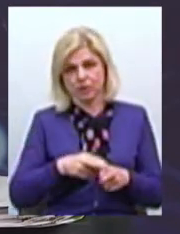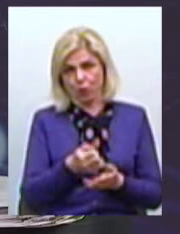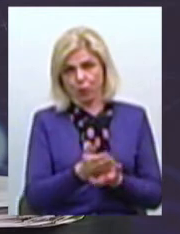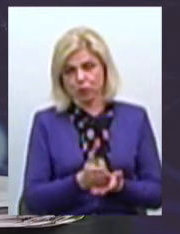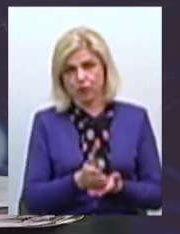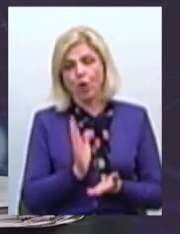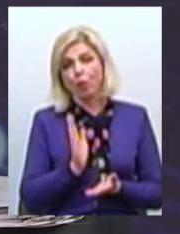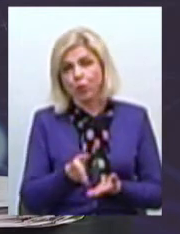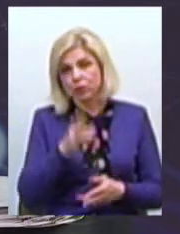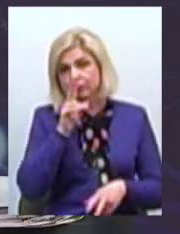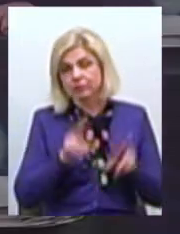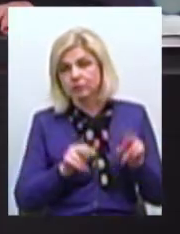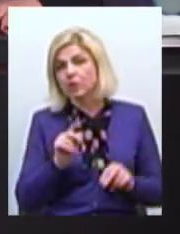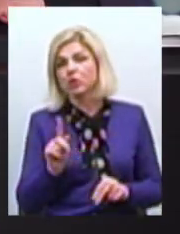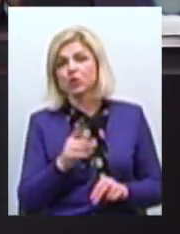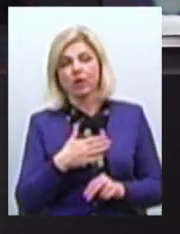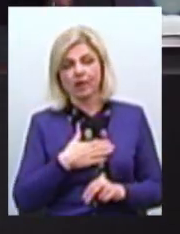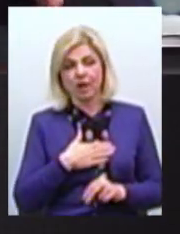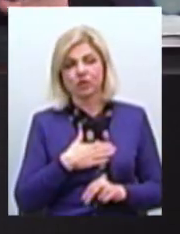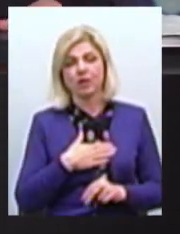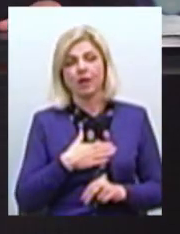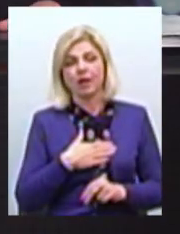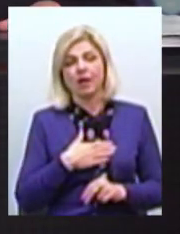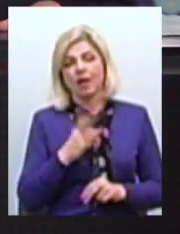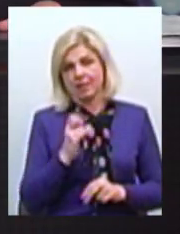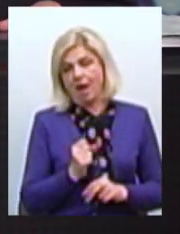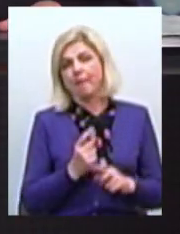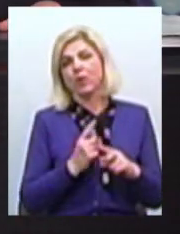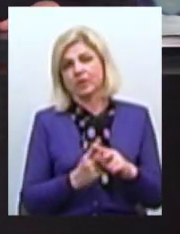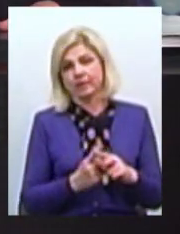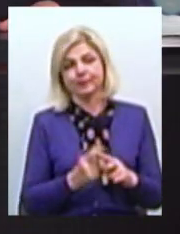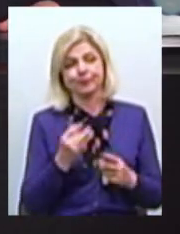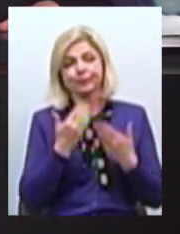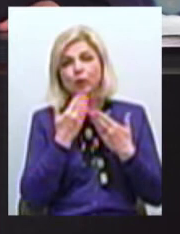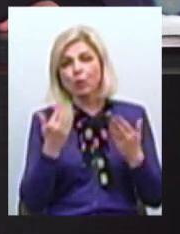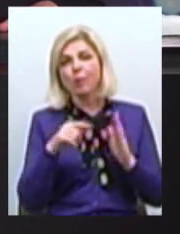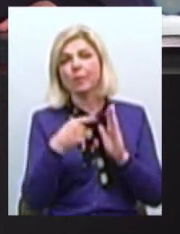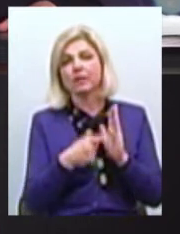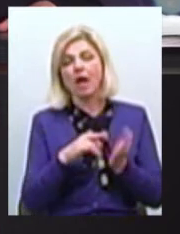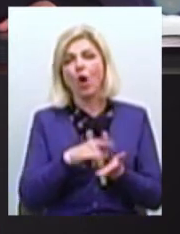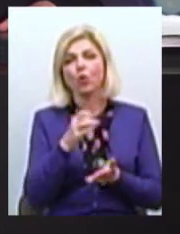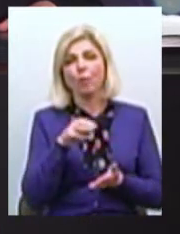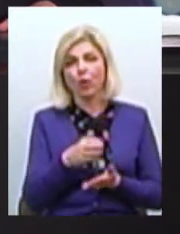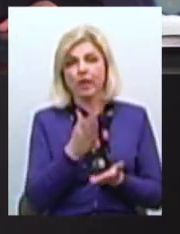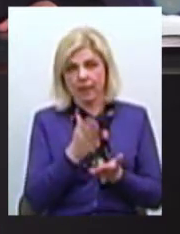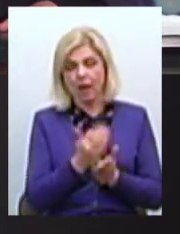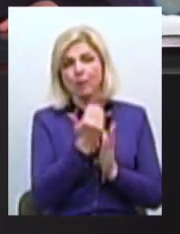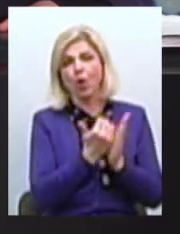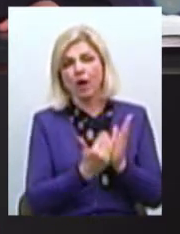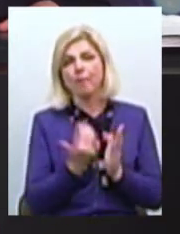Будемо сподіватися, що все ж таки на позитив Можливо, останнє запитання по аеропорту Чи існує програма його розвитку?